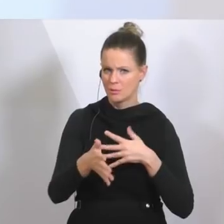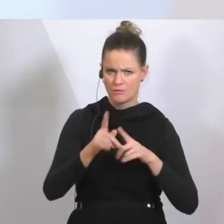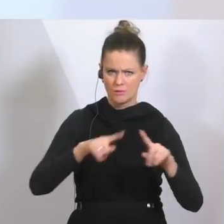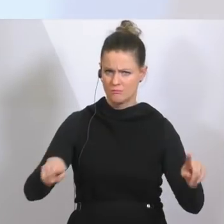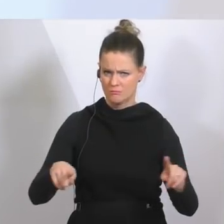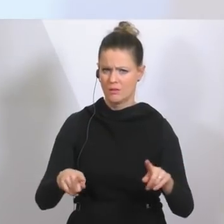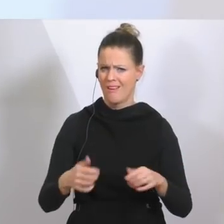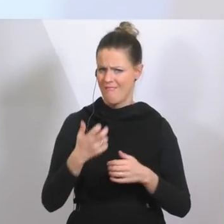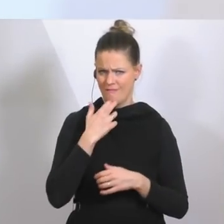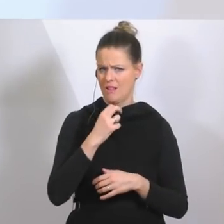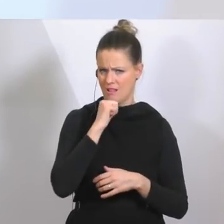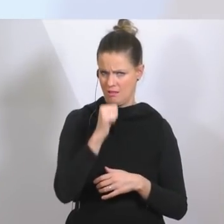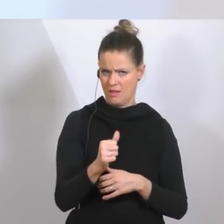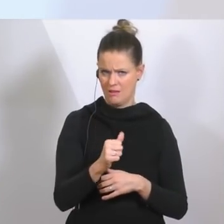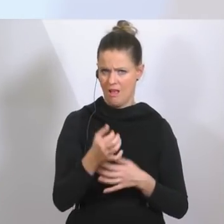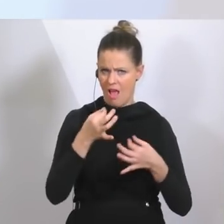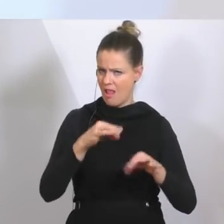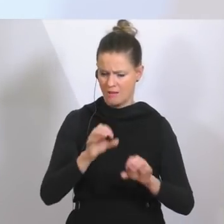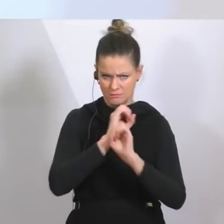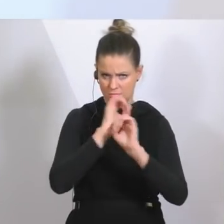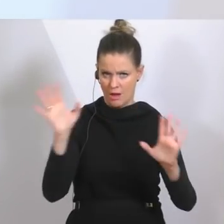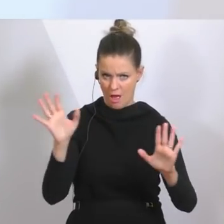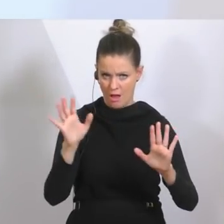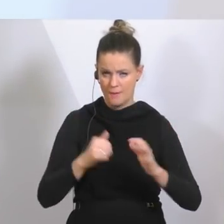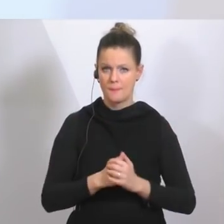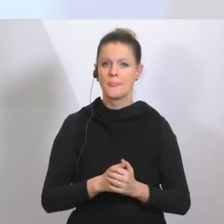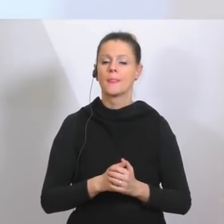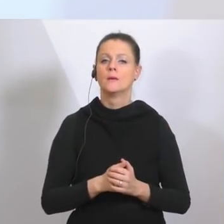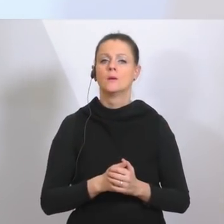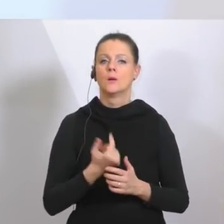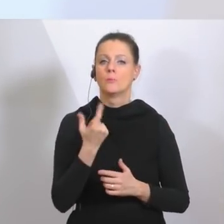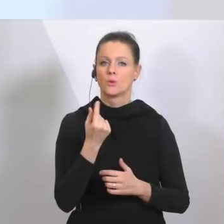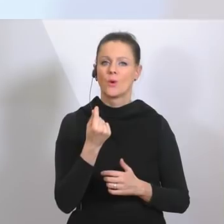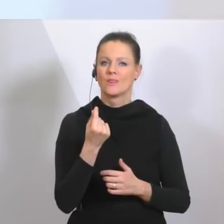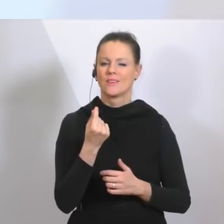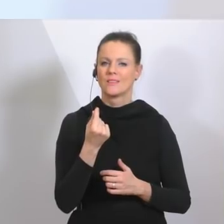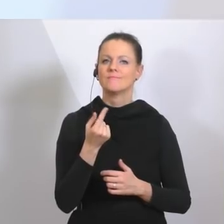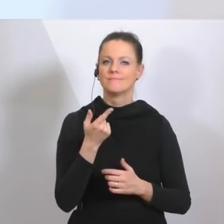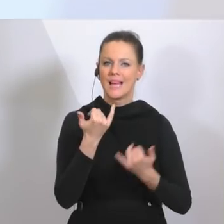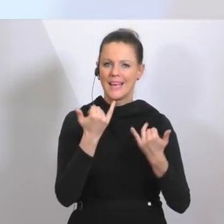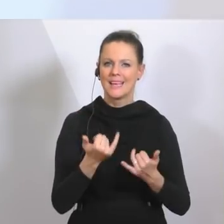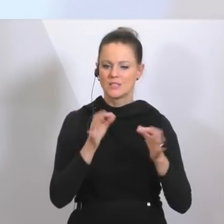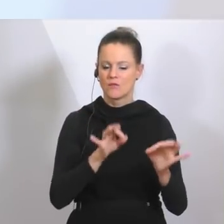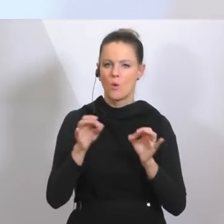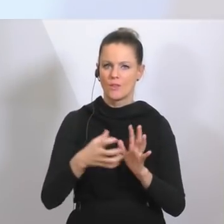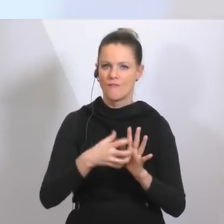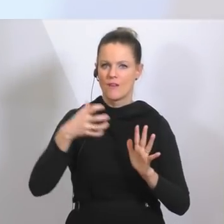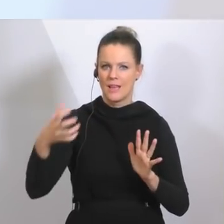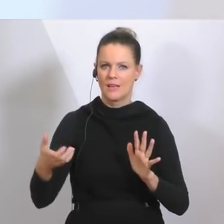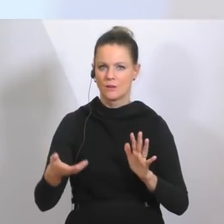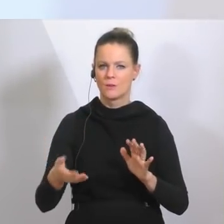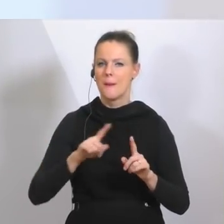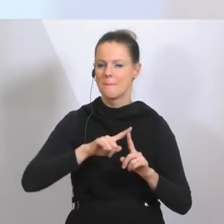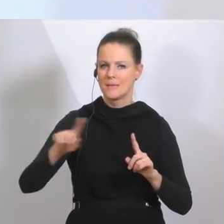muss Klarheit geben, was Erlässe betrifft, wird das im Rahmen der Verlängerung der Verordnung auf den 13.